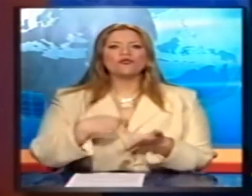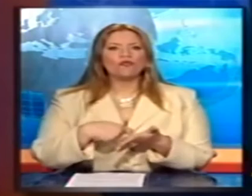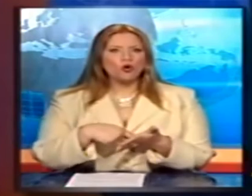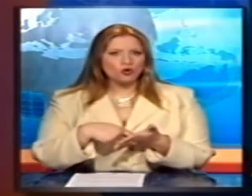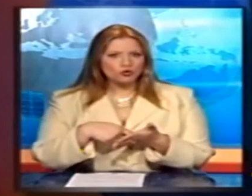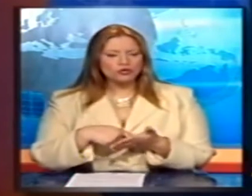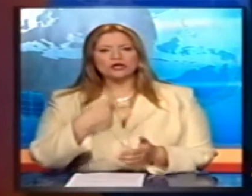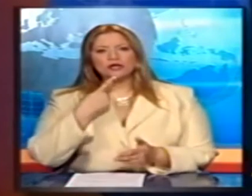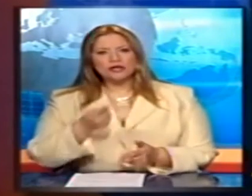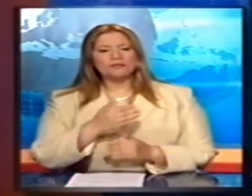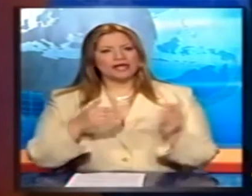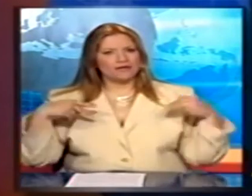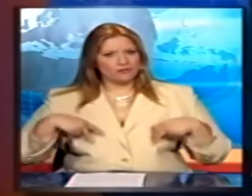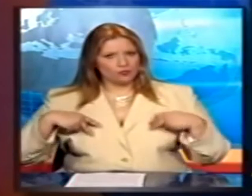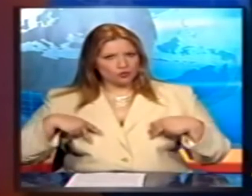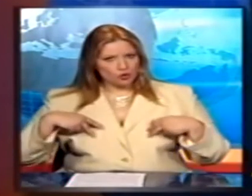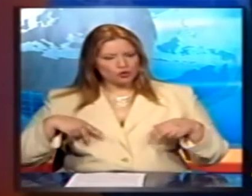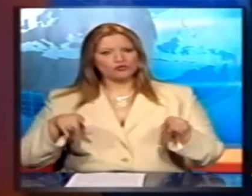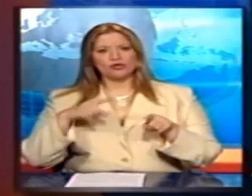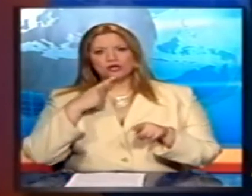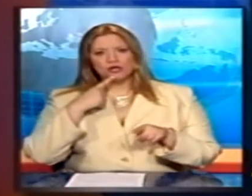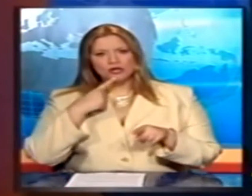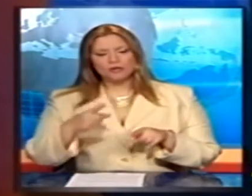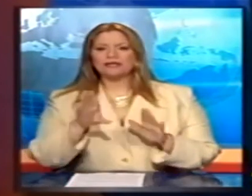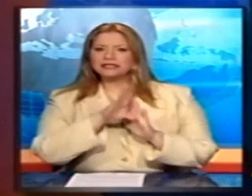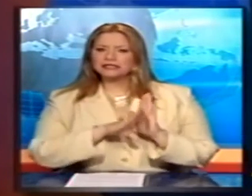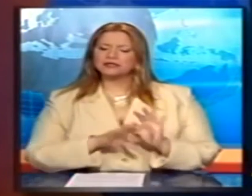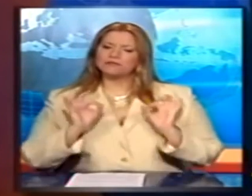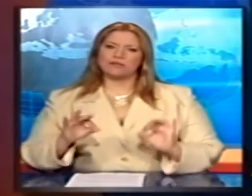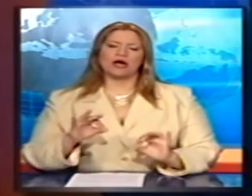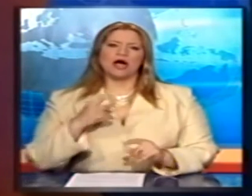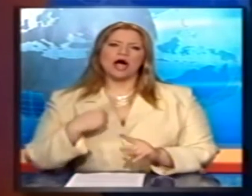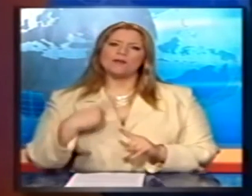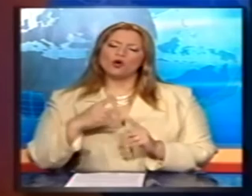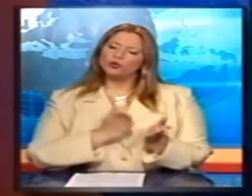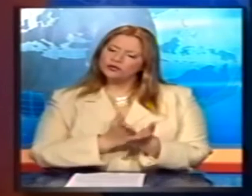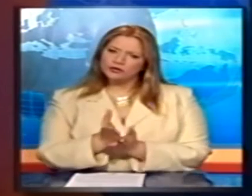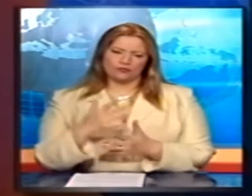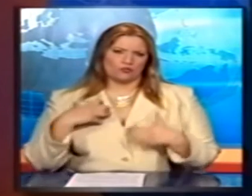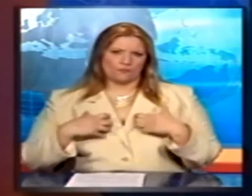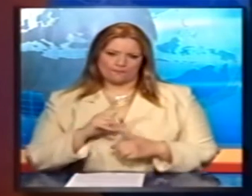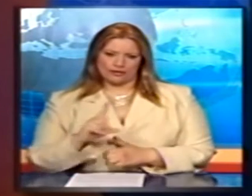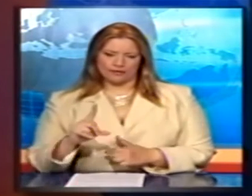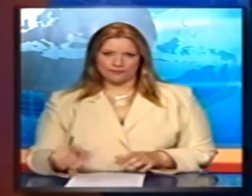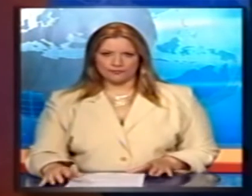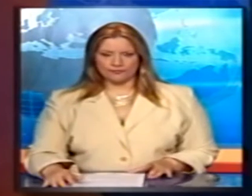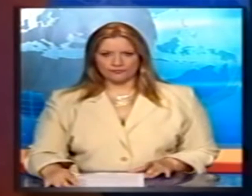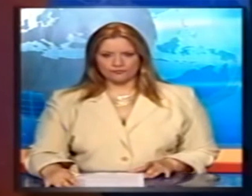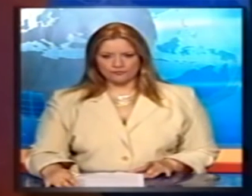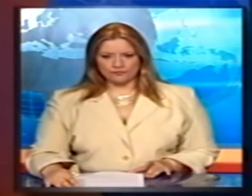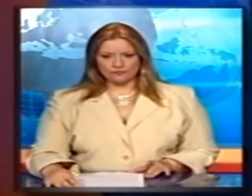καταναλωτές ο κ. Σαλογοσκούφης με τον υφυπουργό Αδάμ Ρεγγούζα Ο κ. Σιούφας περιορίστηκε να πει ότι το σύστημα θα είναι τίμιο και απλό